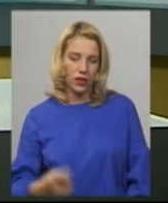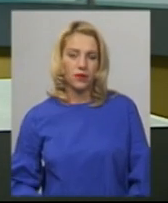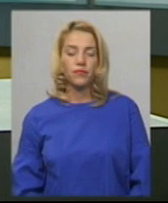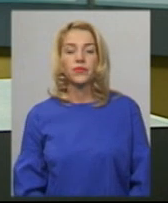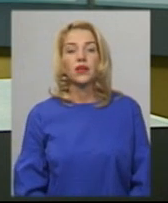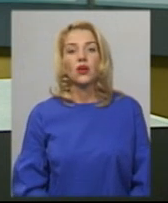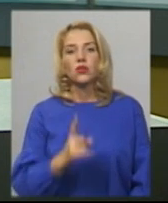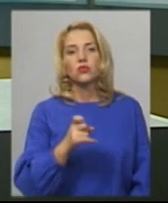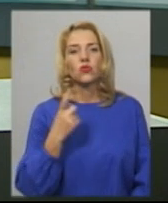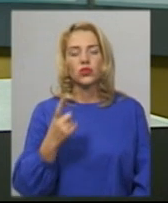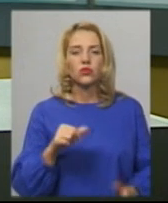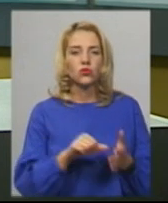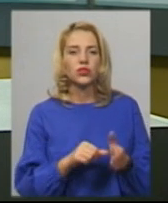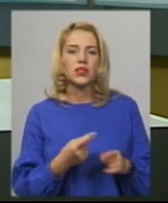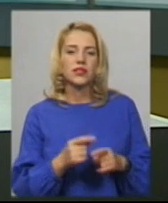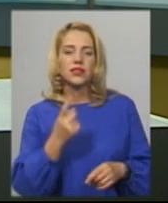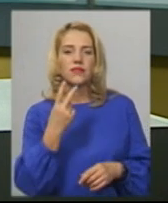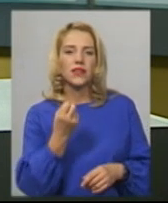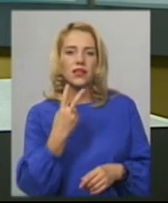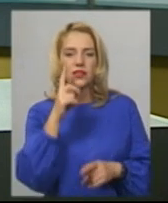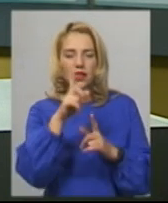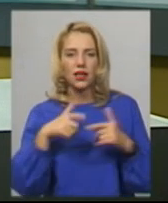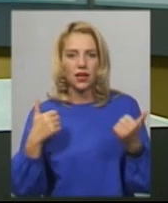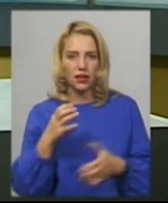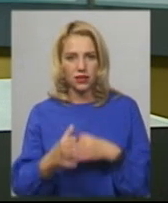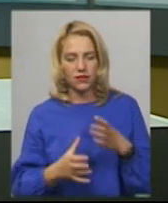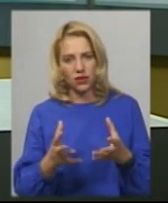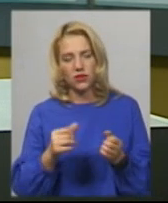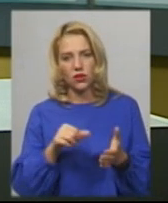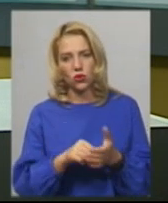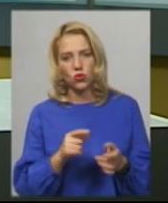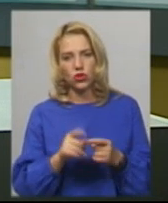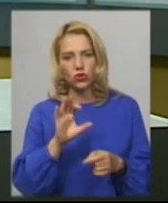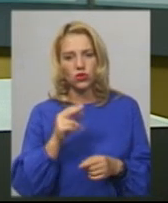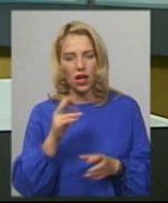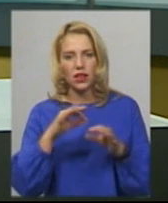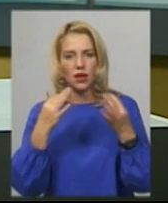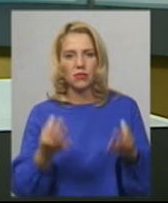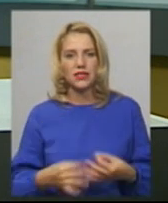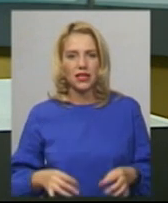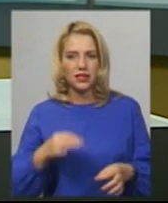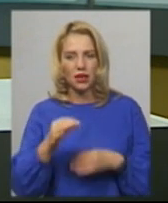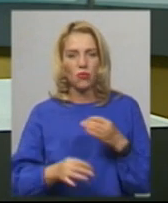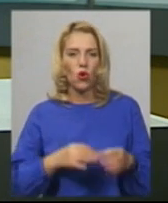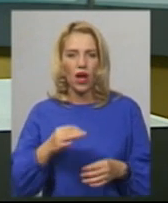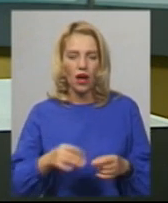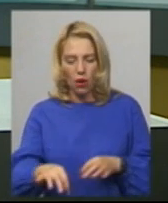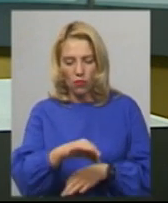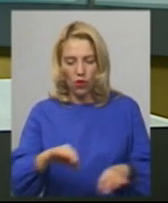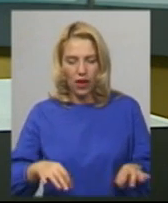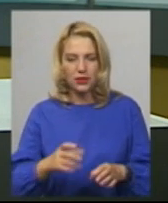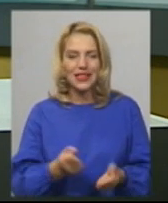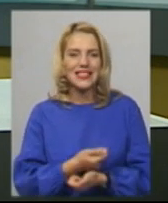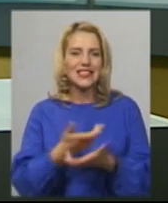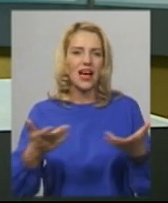101 учасник з 12 країн світу взяли участь у соціально-мистецькому проєкті «Сяйво дитинства». В рамках фестивалю